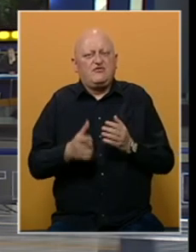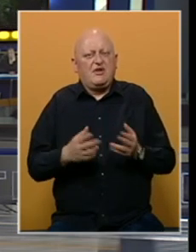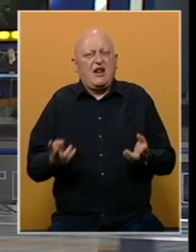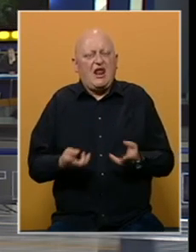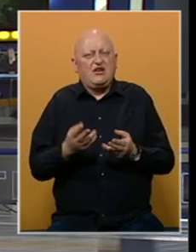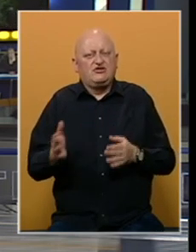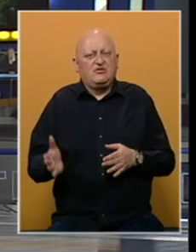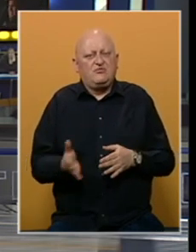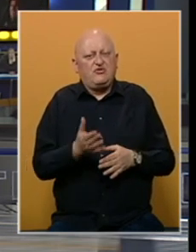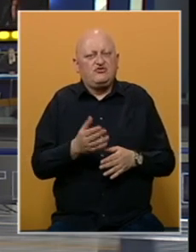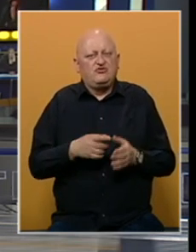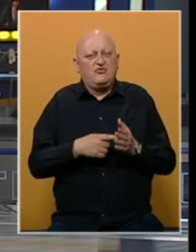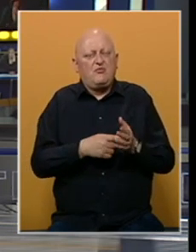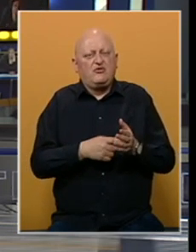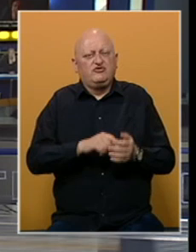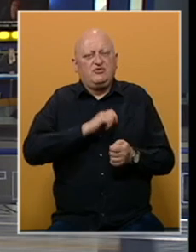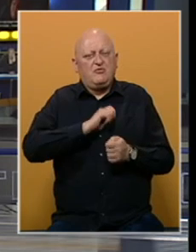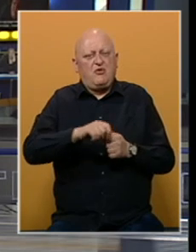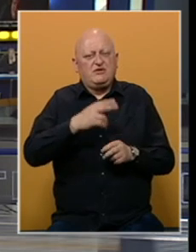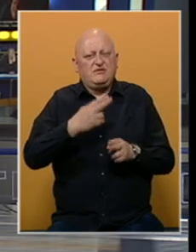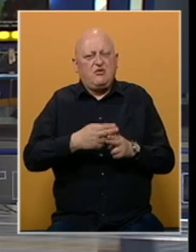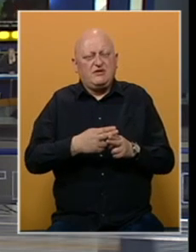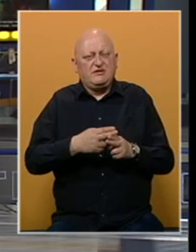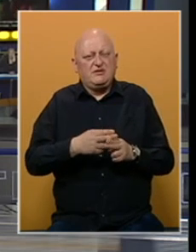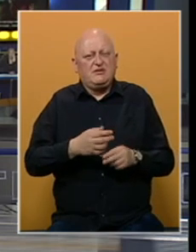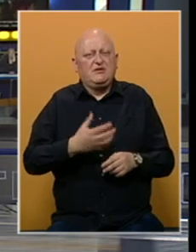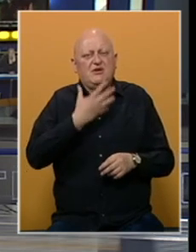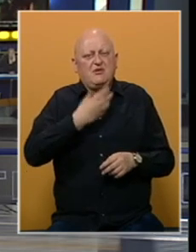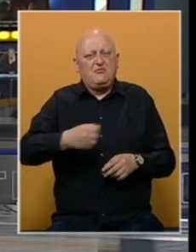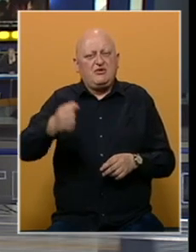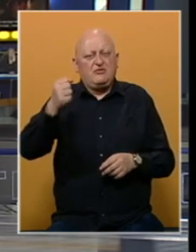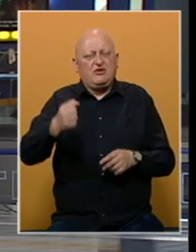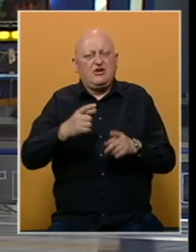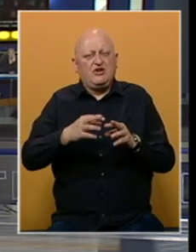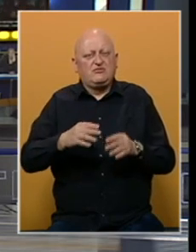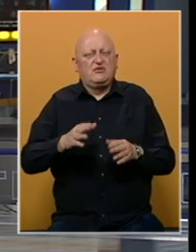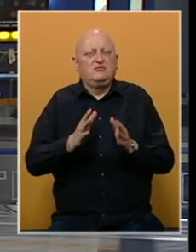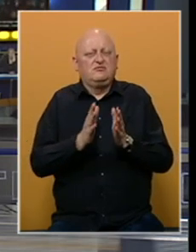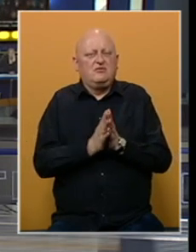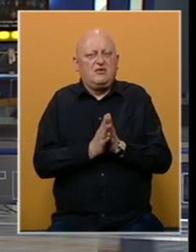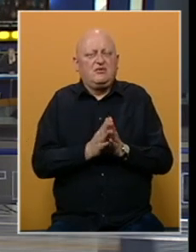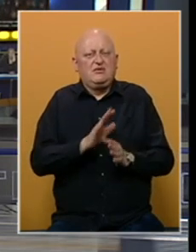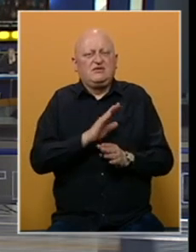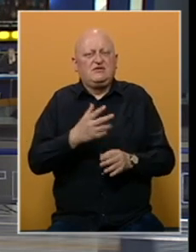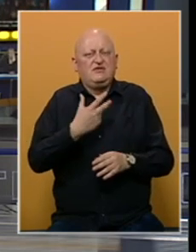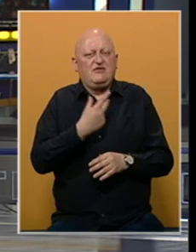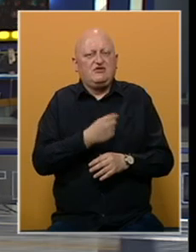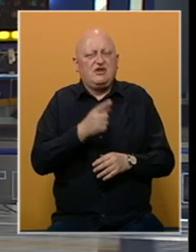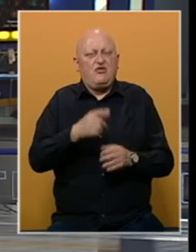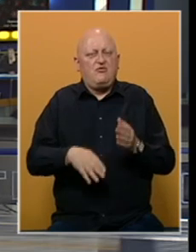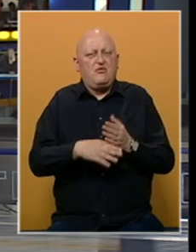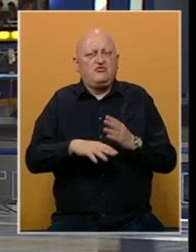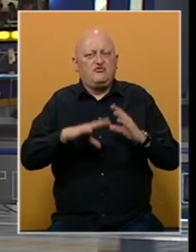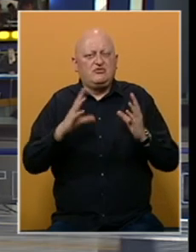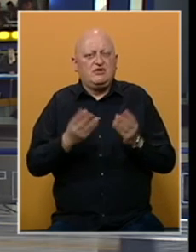vrijeme lakše prođu i pokažu se pobjednicima bolesti. Mitropolit Hrizostom je apelovao da se svi vakcinišu i